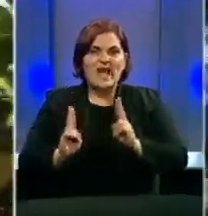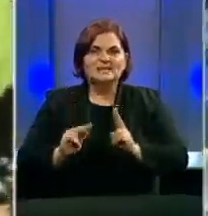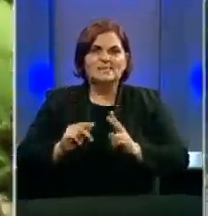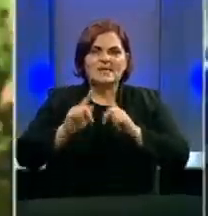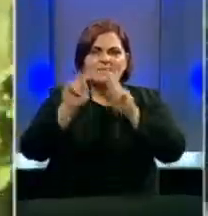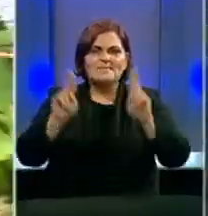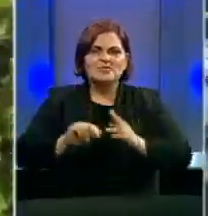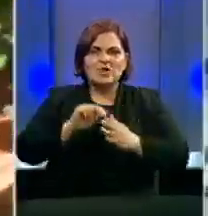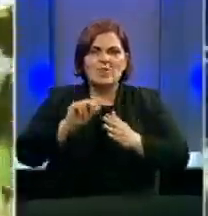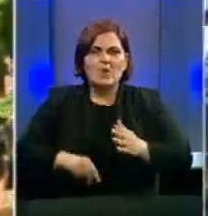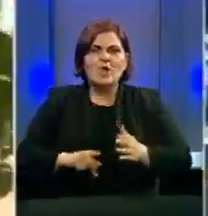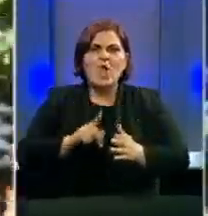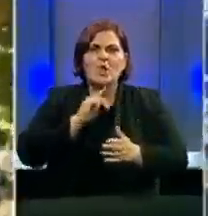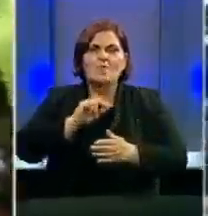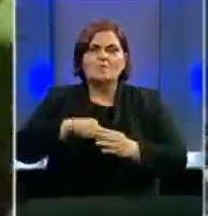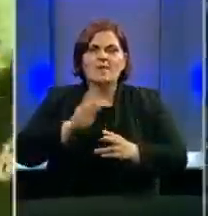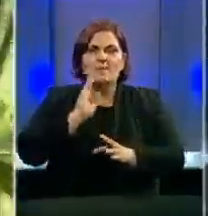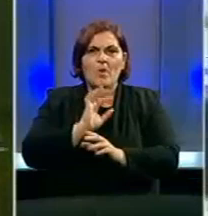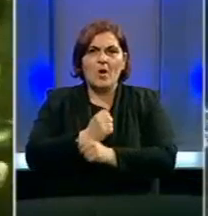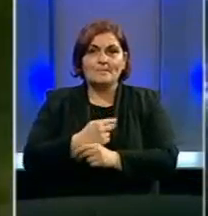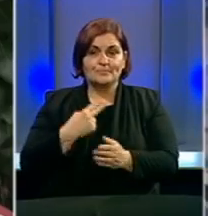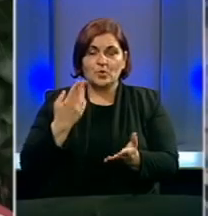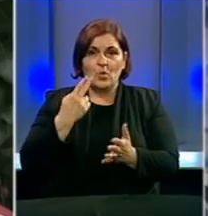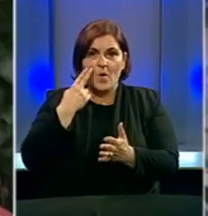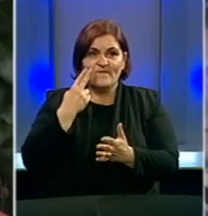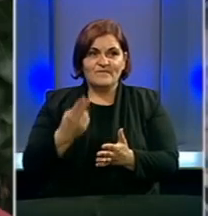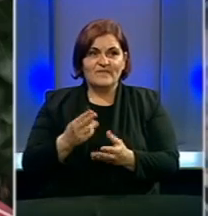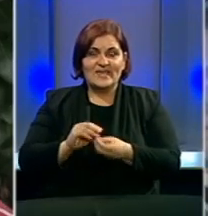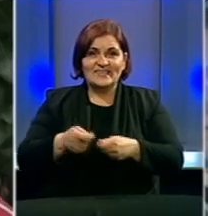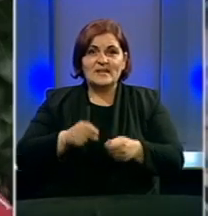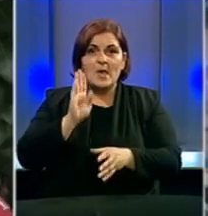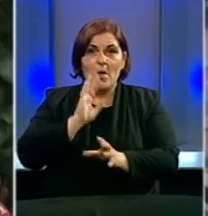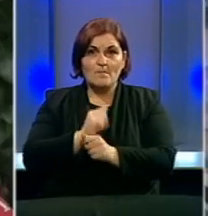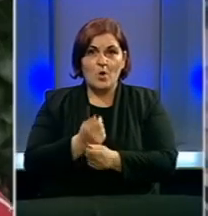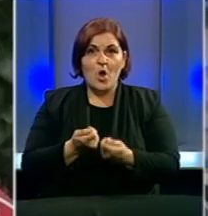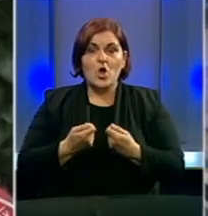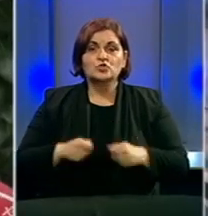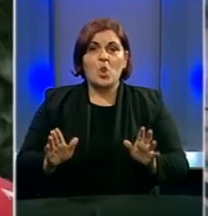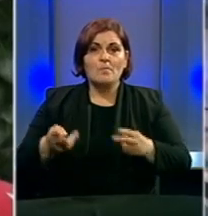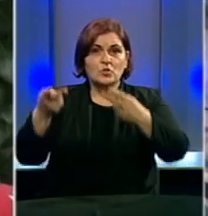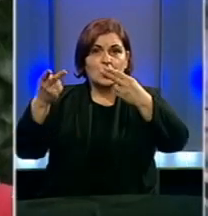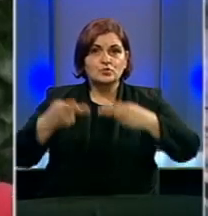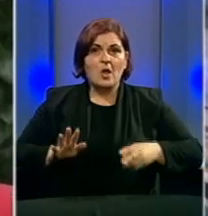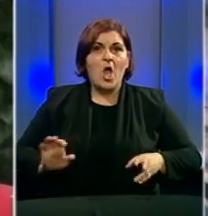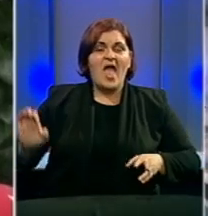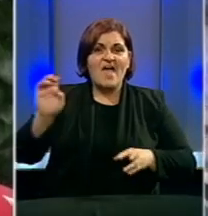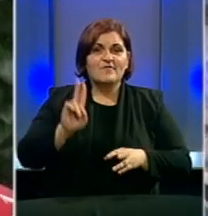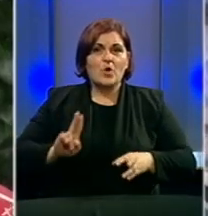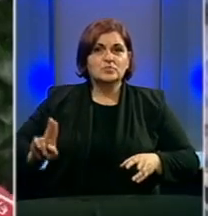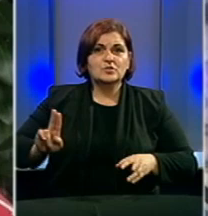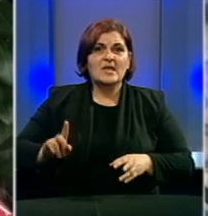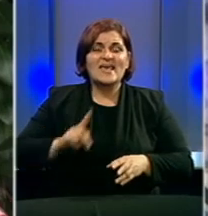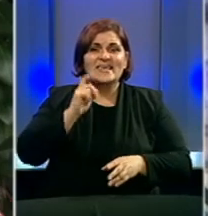ugovori koje je potpisala Bosna i Hercegovina. Ako vidimo da je tržište Bosne i Hercegovine slobodno za uvoz kako zemalja iz EU, tako i